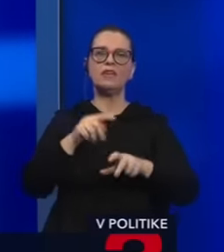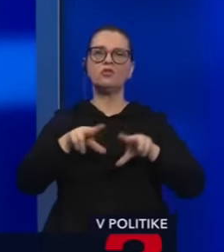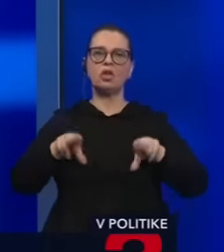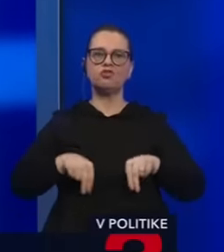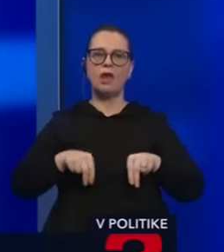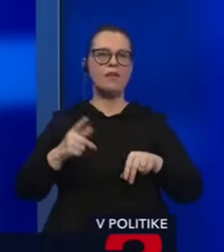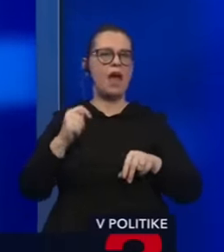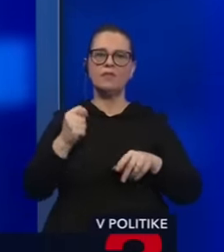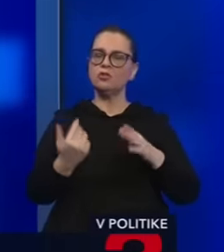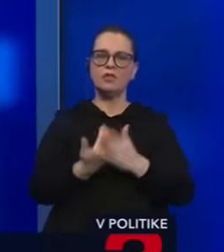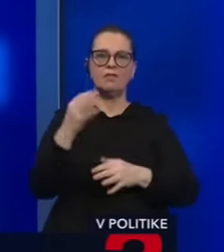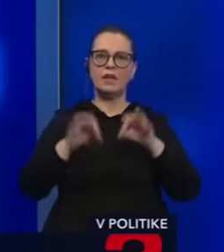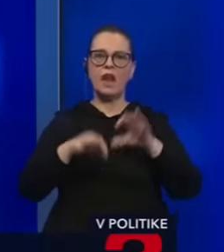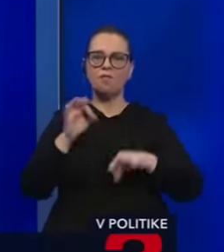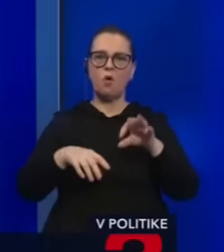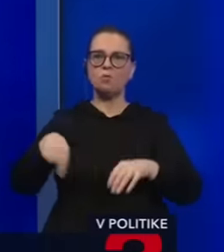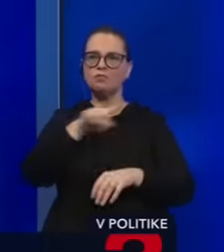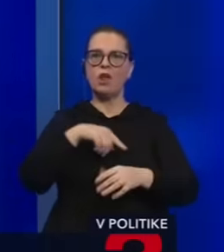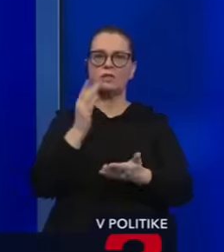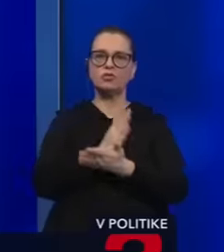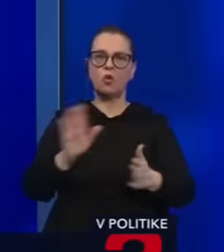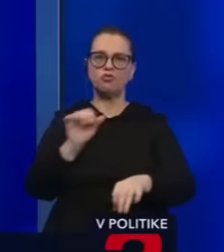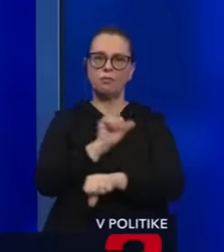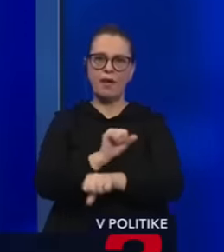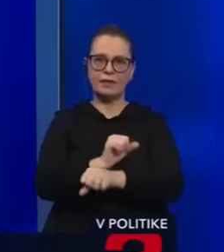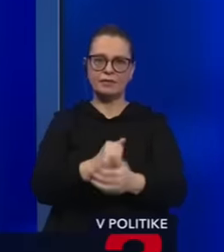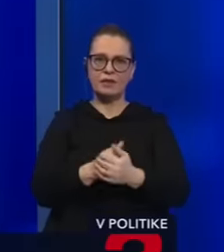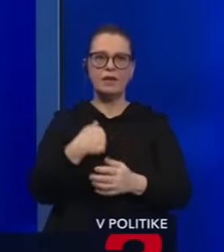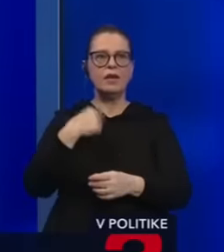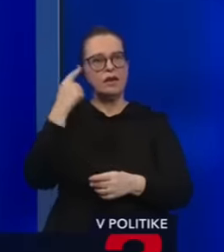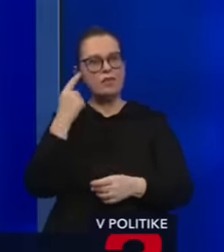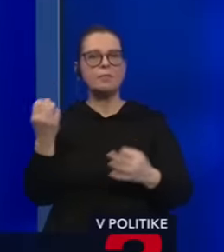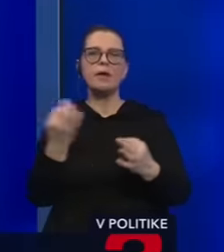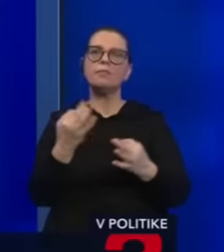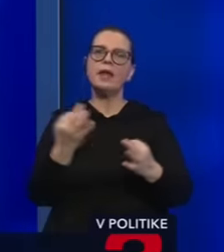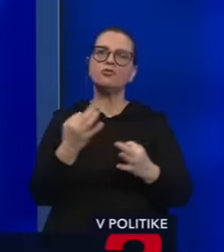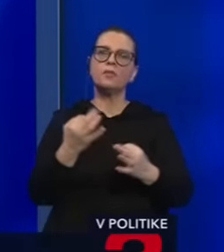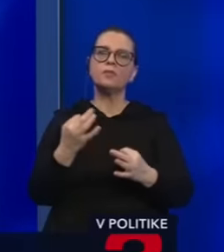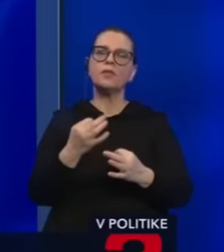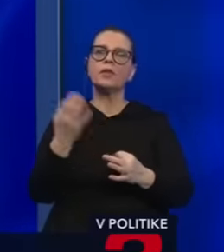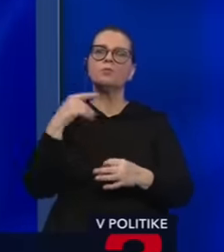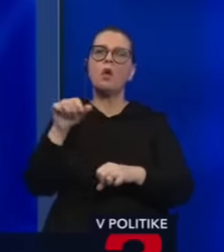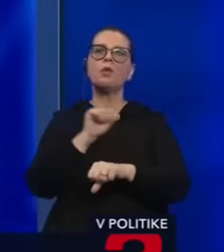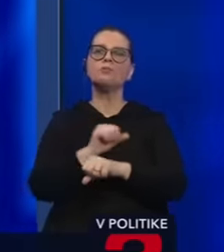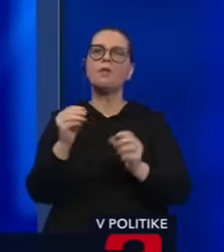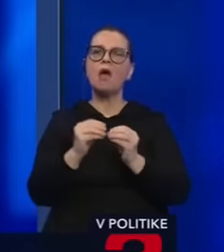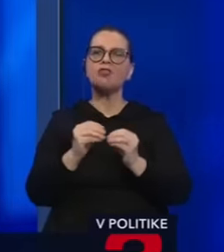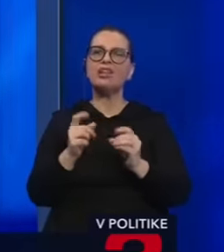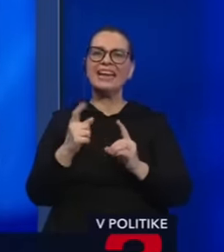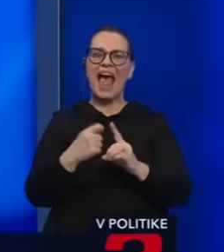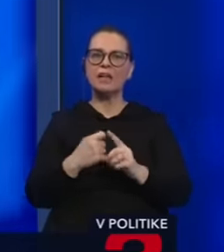A keď Fico nevyhrá voľby, skončíme všetci v base. Vieme, prečo býval a prečo jednoducho bol v base Baštrnák.